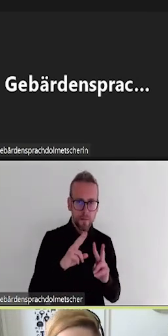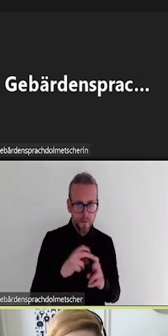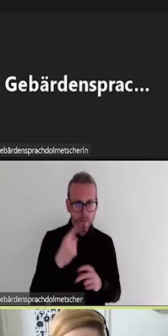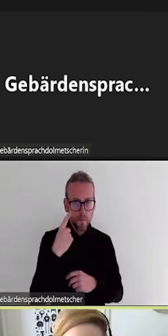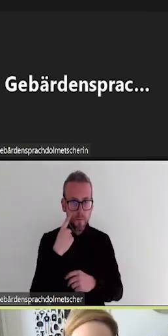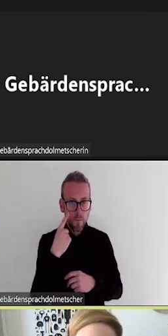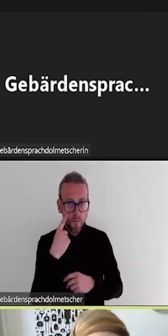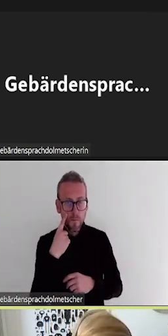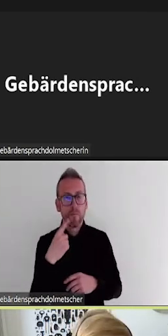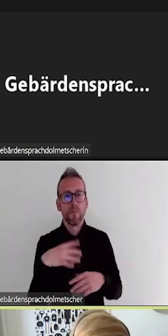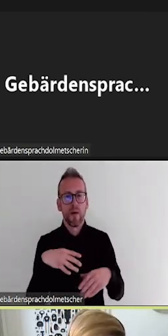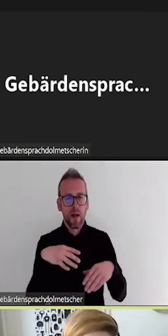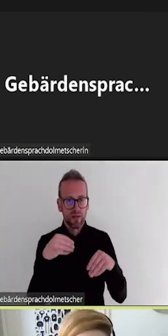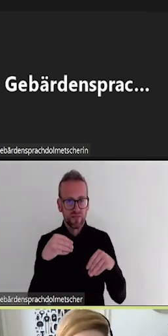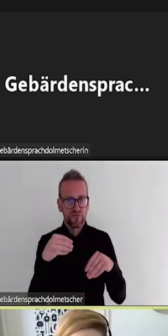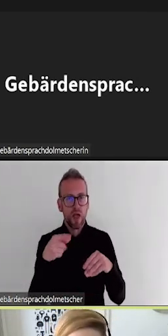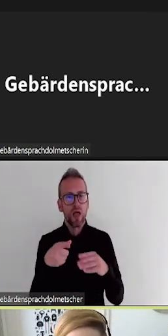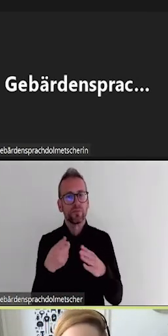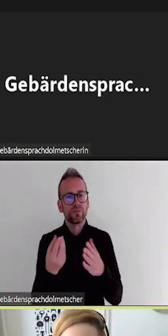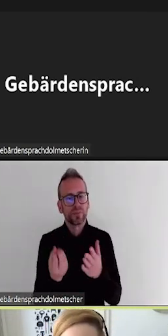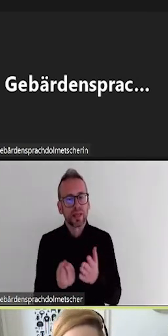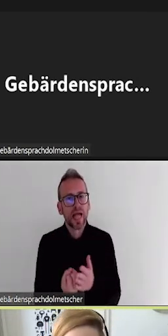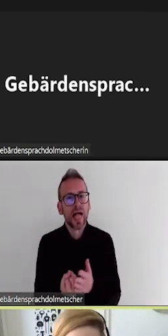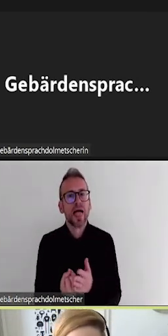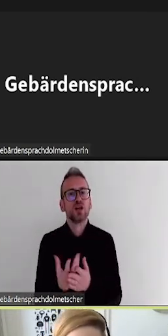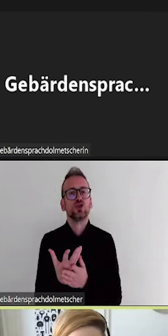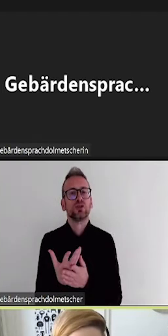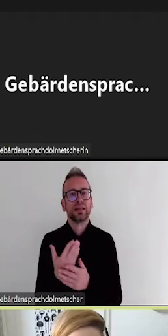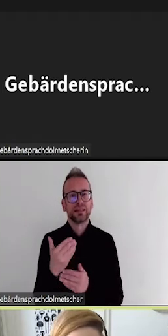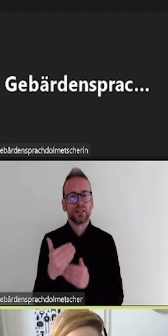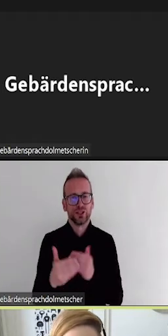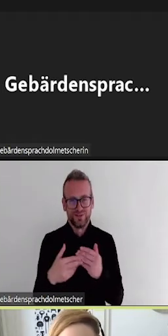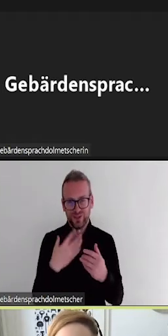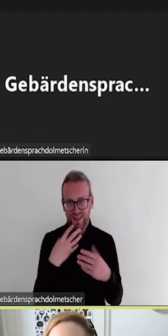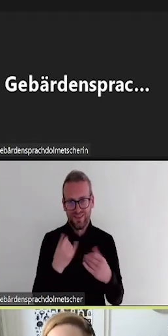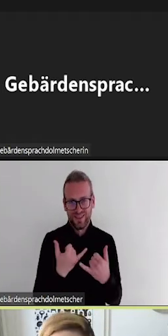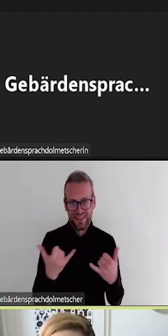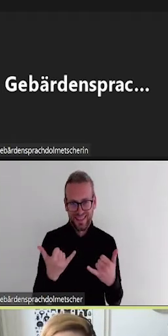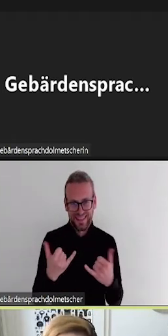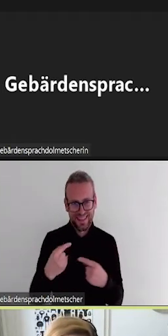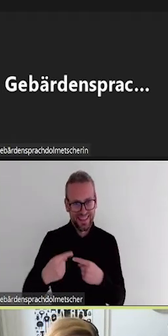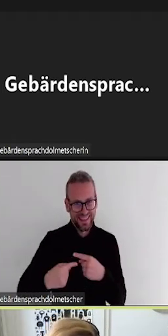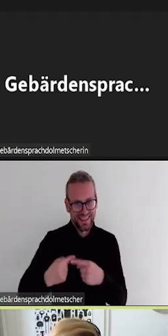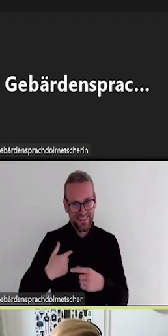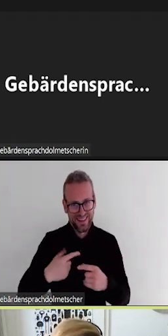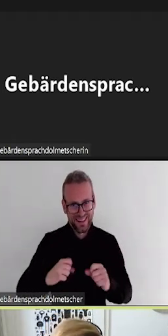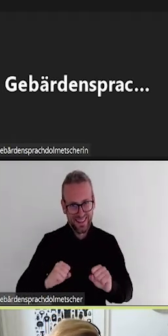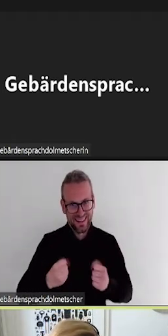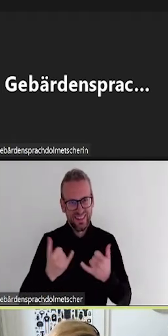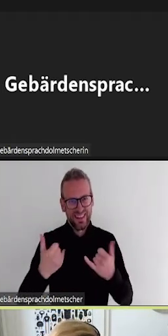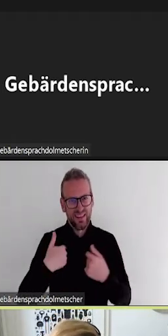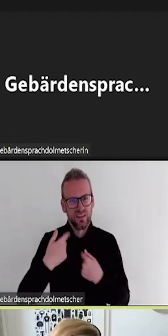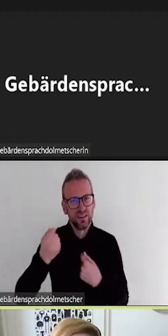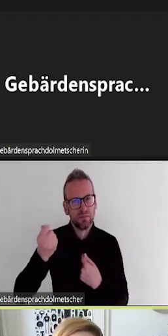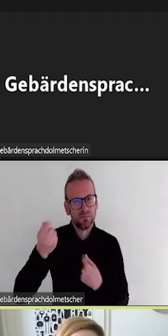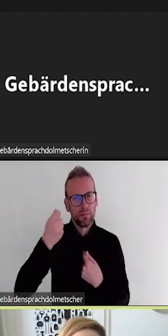Lageplan finden. Und abschließend werden wir ein bisschen mit Suchaufträgen, die ich zum Ausprobieren für Sie mitgebracht habe.